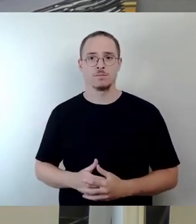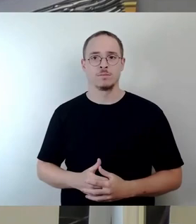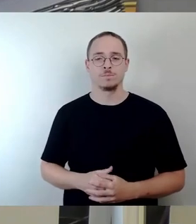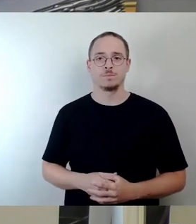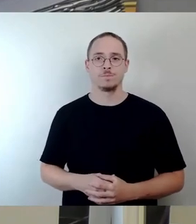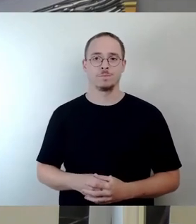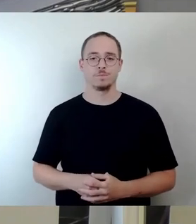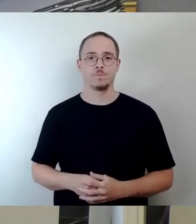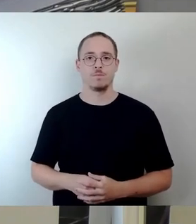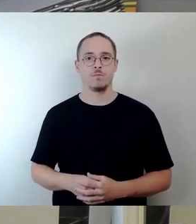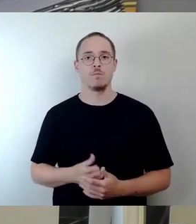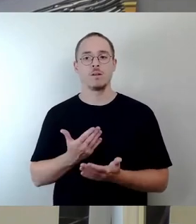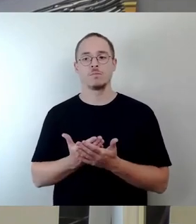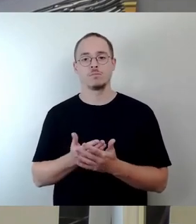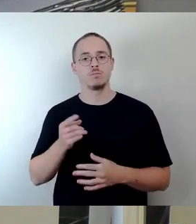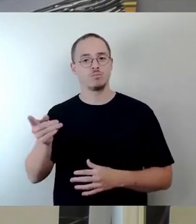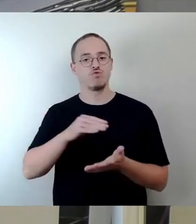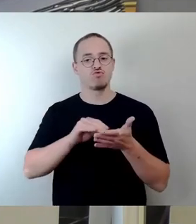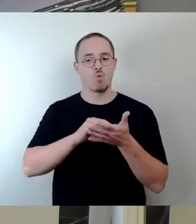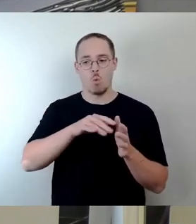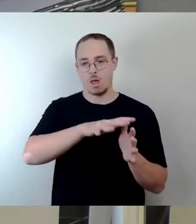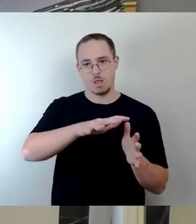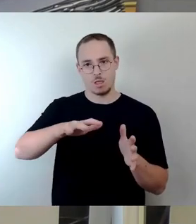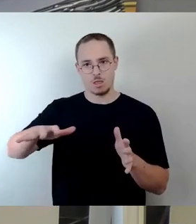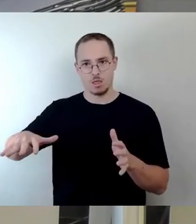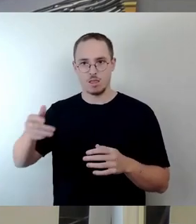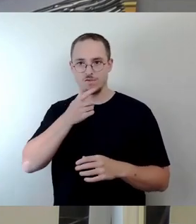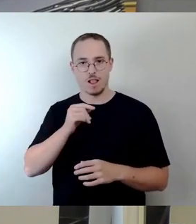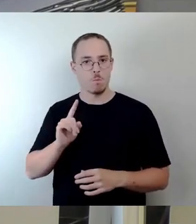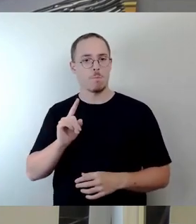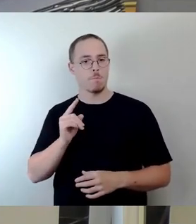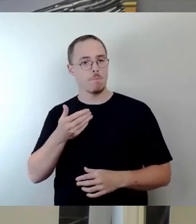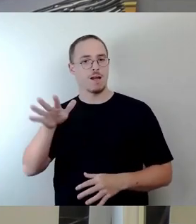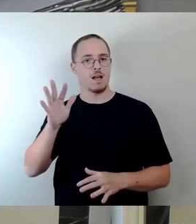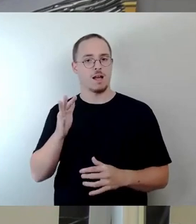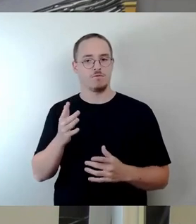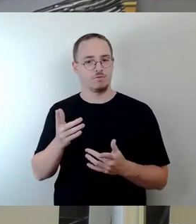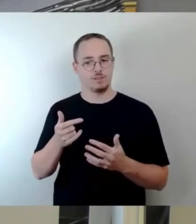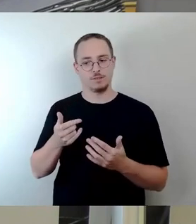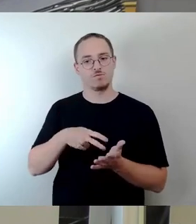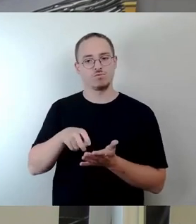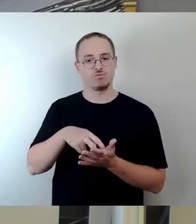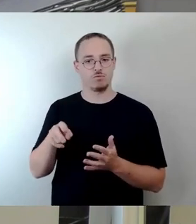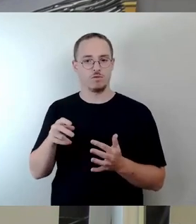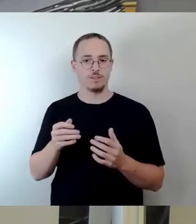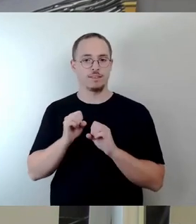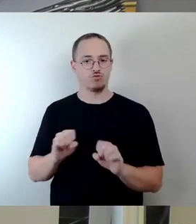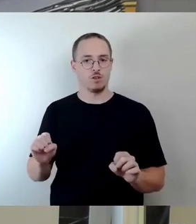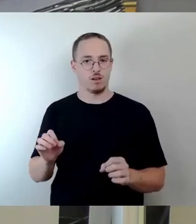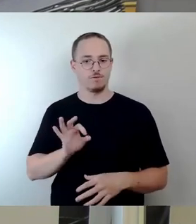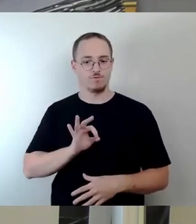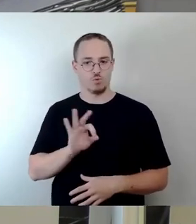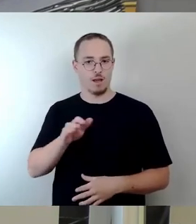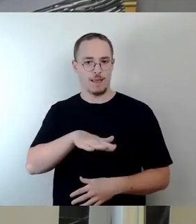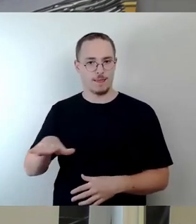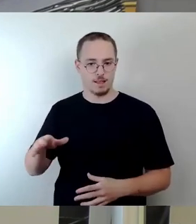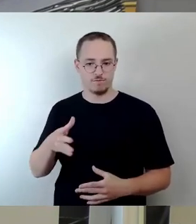die Kinder zu bringen, die zur Schule unterwegs sind. Ein wunderbares Projekt, die autofreie Augustusbrücke. Ein Genuss für den